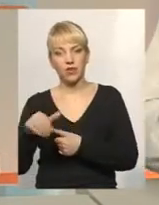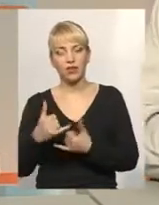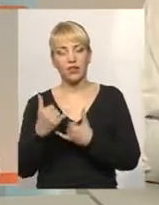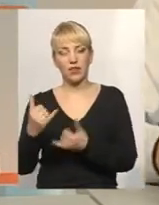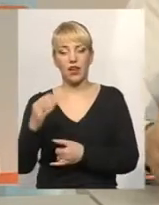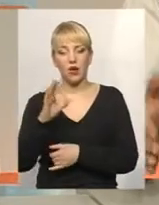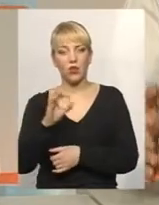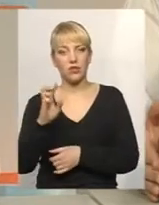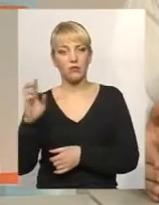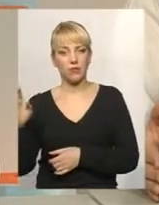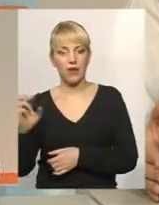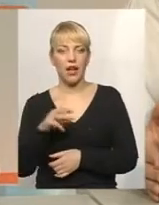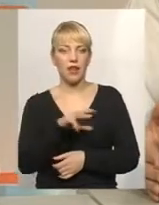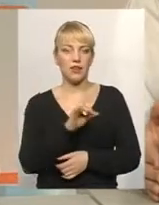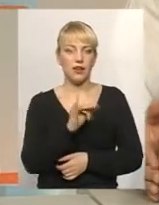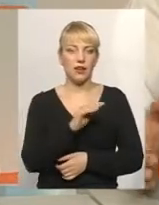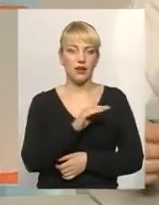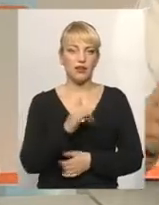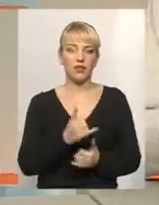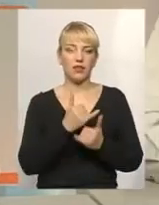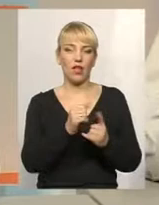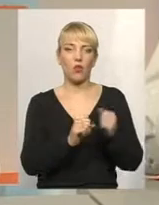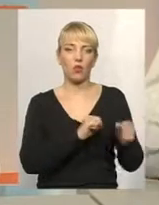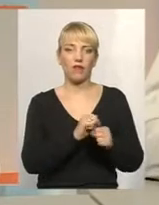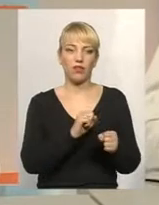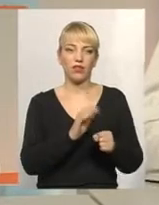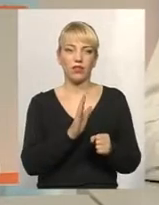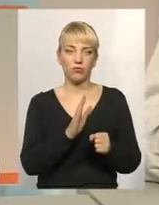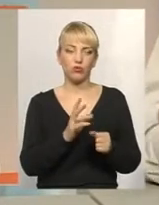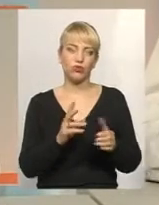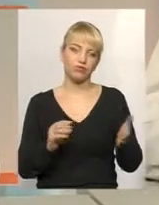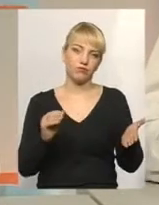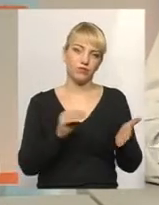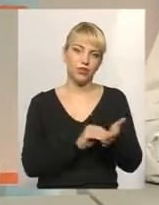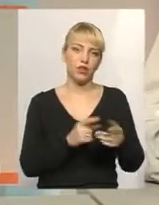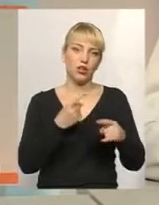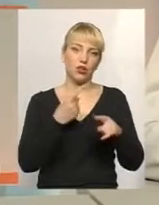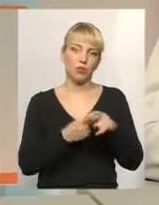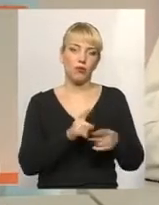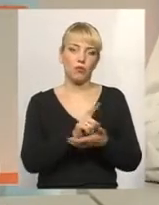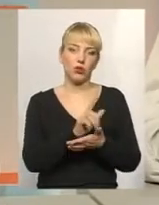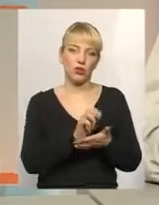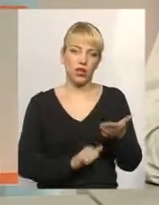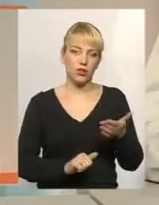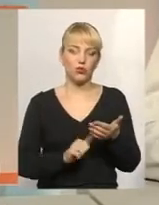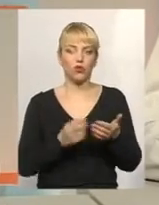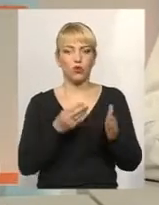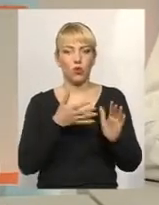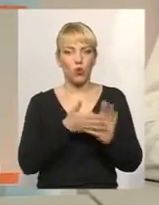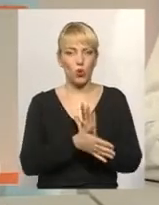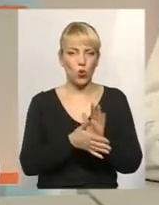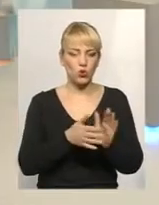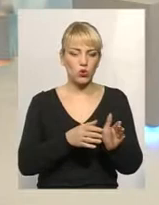а тариф – це для управителя. Буде забуватися той податок, ще плюс якісь накладні розходи, плюс ще